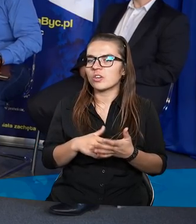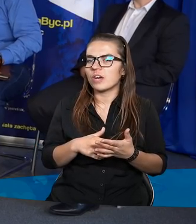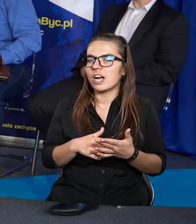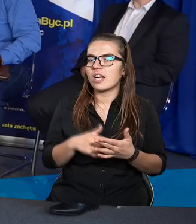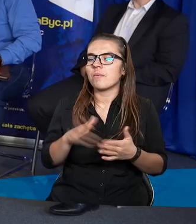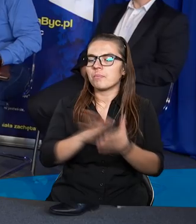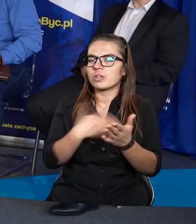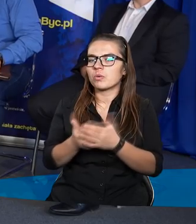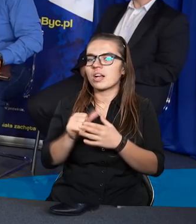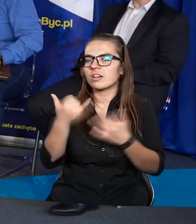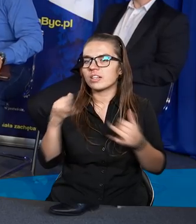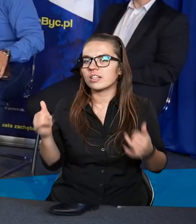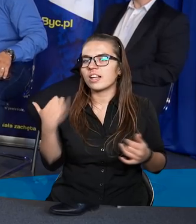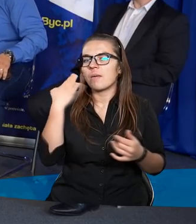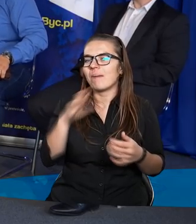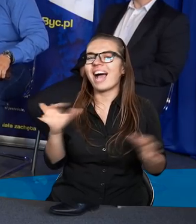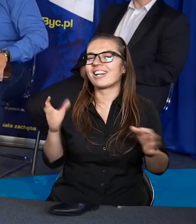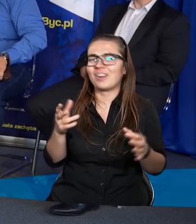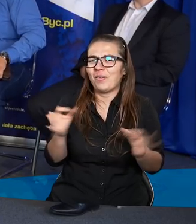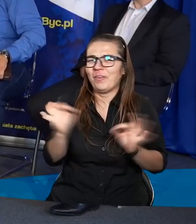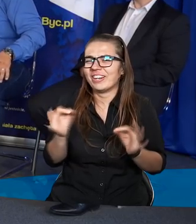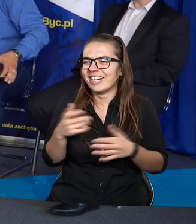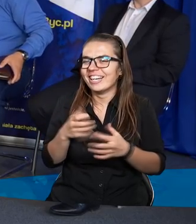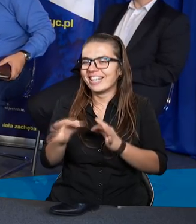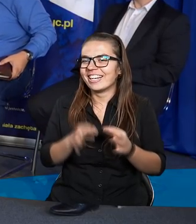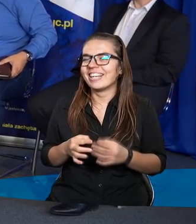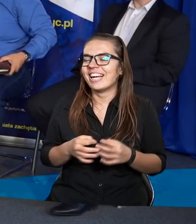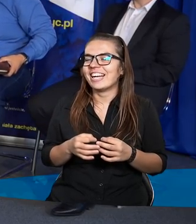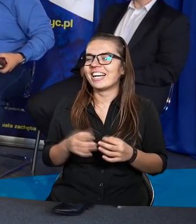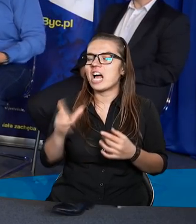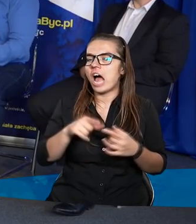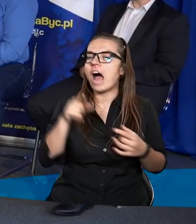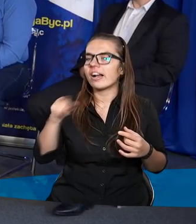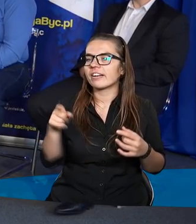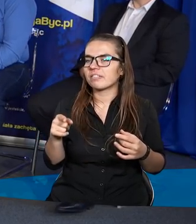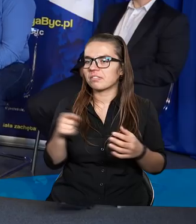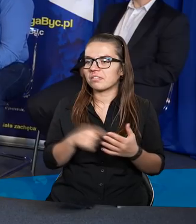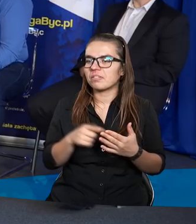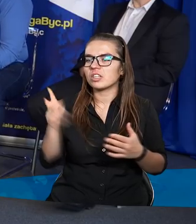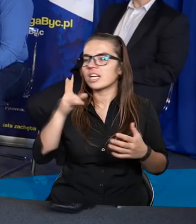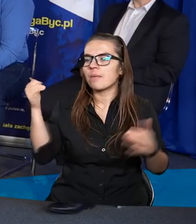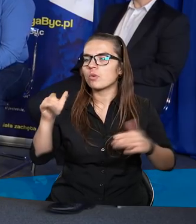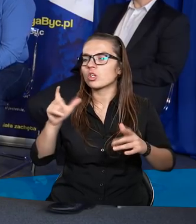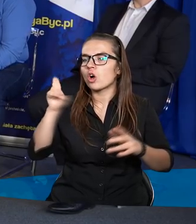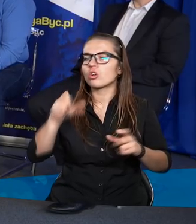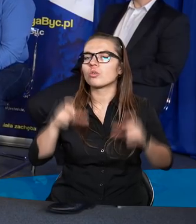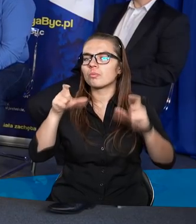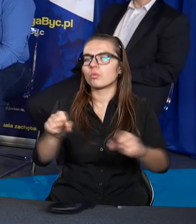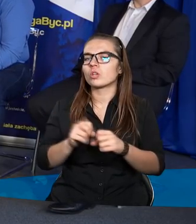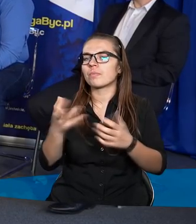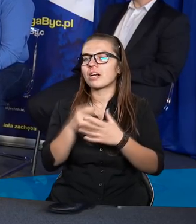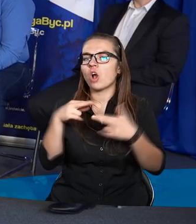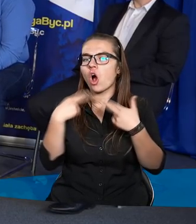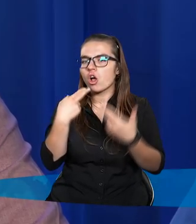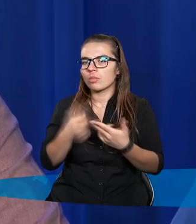przykładów. Bardzo radykalny. No i jeden z takich przykładów, że my czasem nie powinniśmy Boga zmuszać do udzielenia